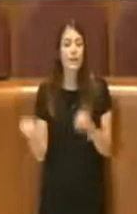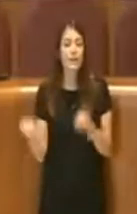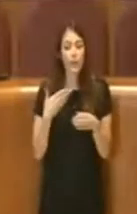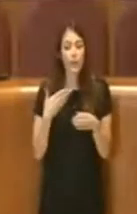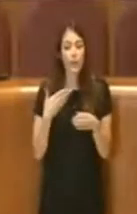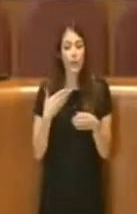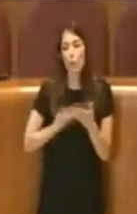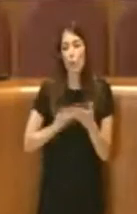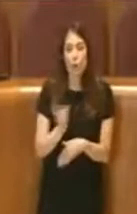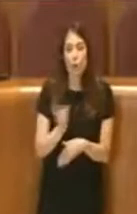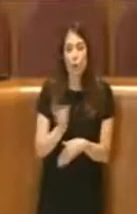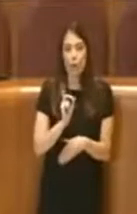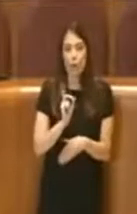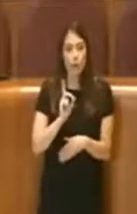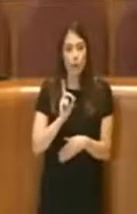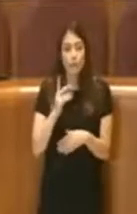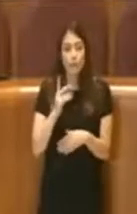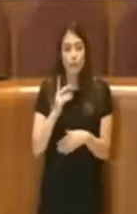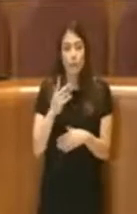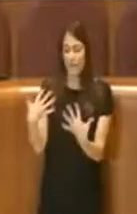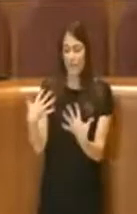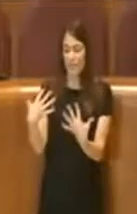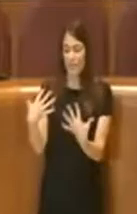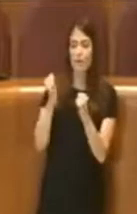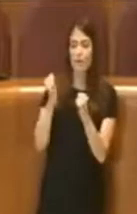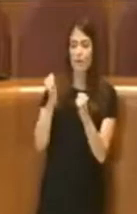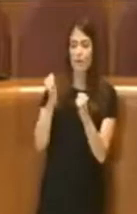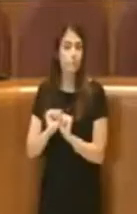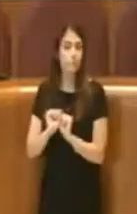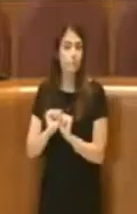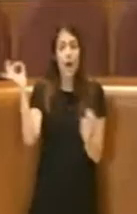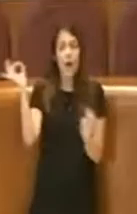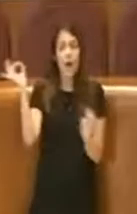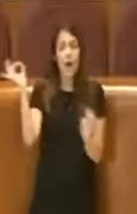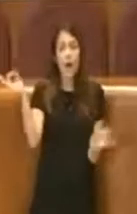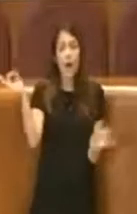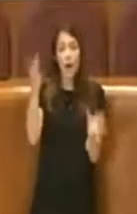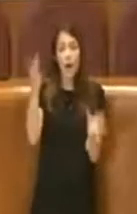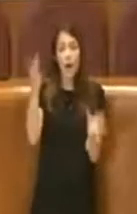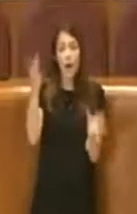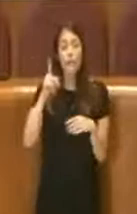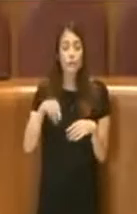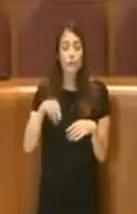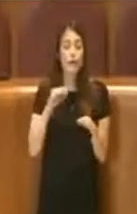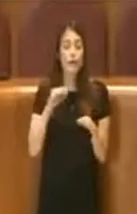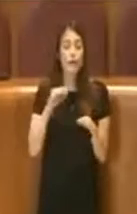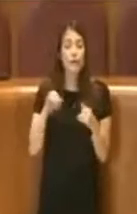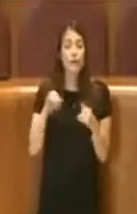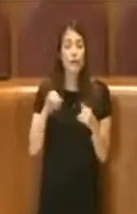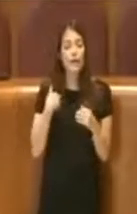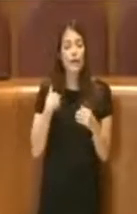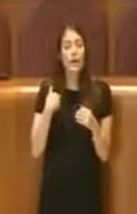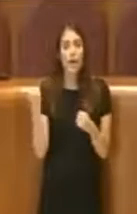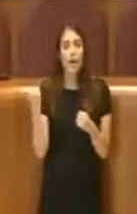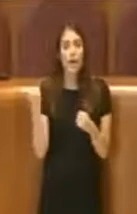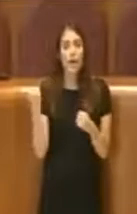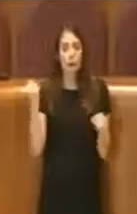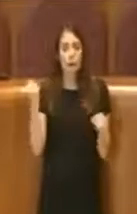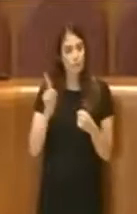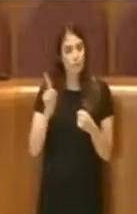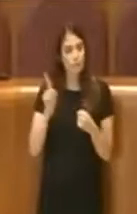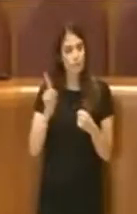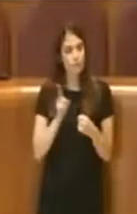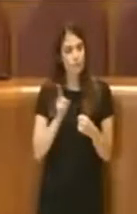collaborativo verso l'invasore e in alcuni casi assunse caratteristiche eroiche da parte di